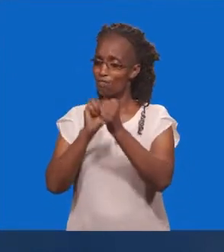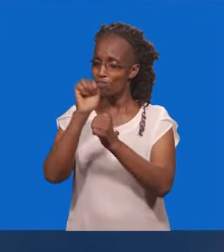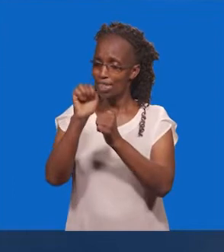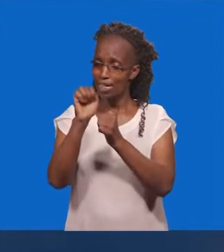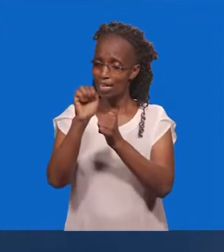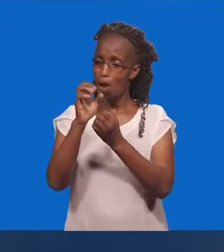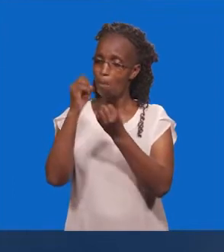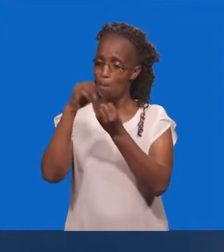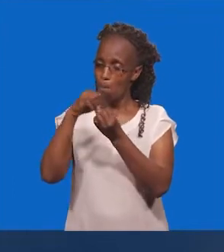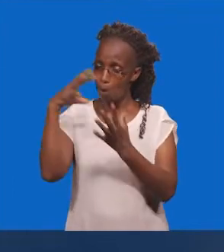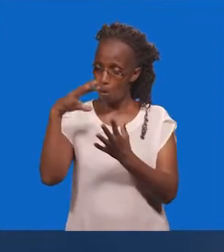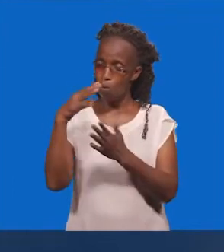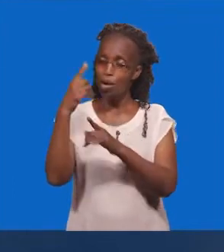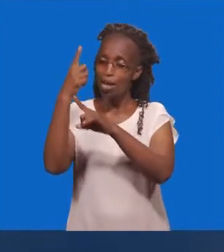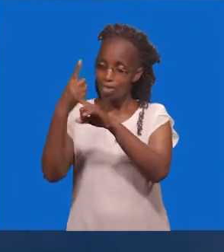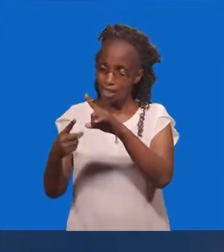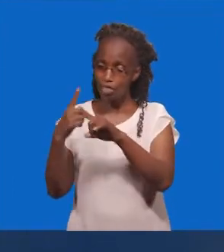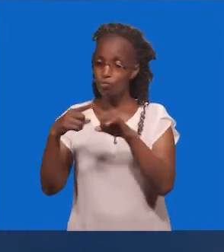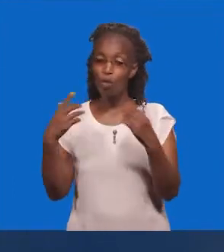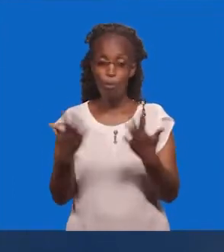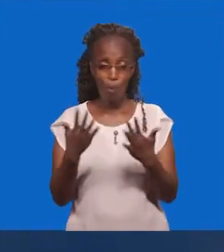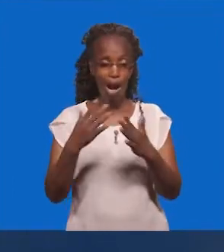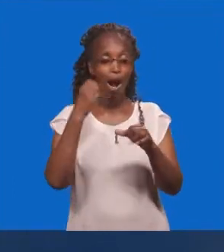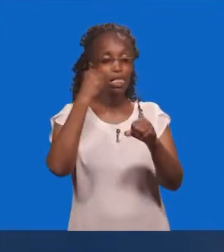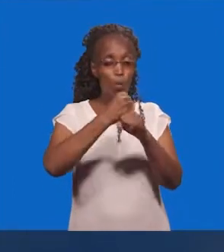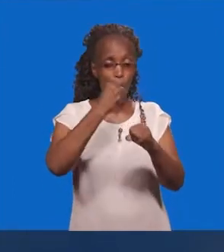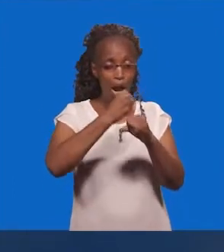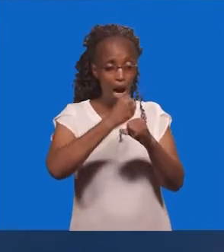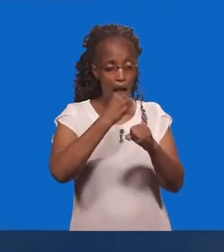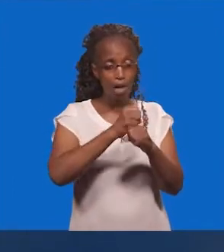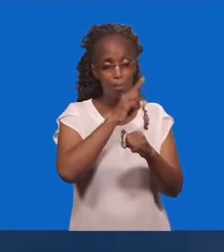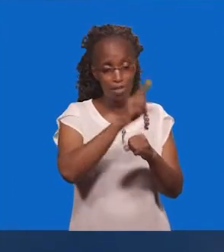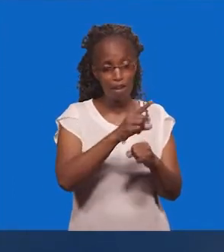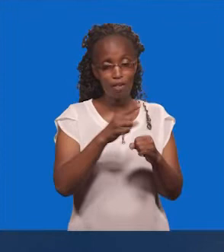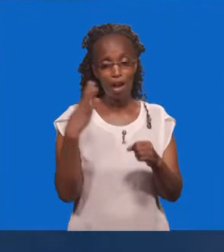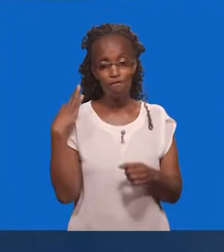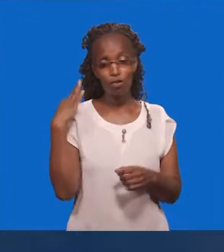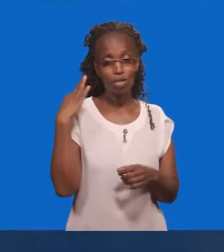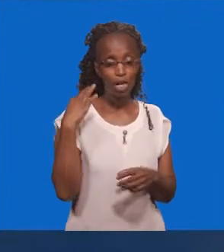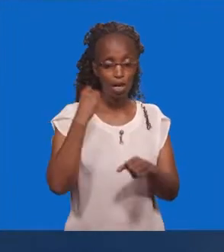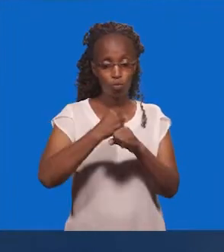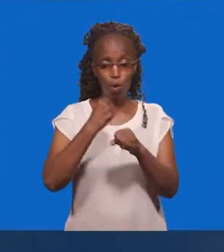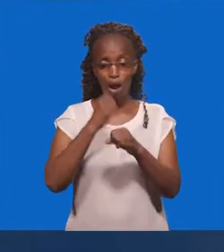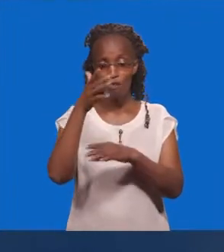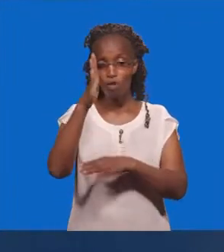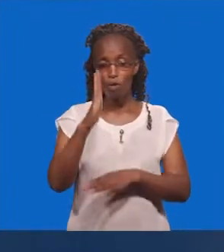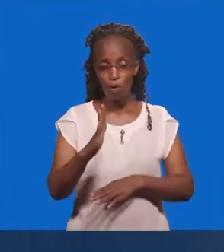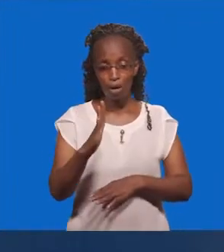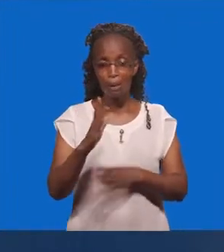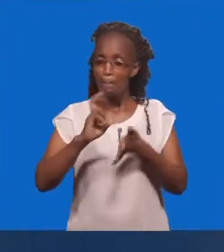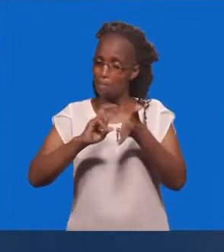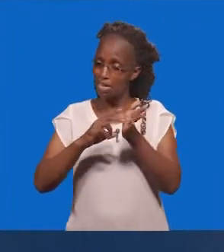Imetokana Na Ile Kazi Ambayo Aliweza Kufanya Mwenyezi Mungu Asubuya Leompenzi Mutanzamaji